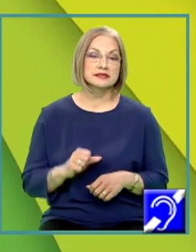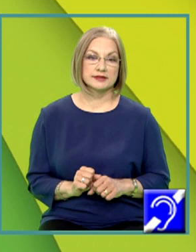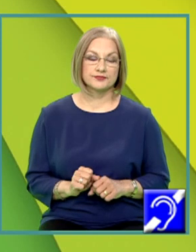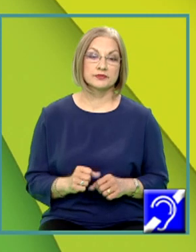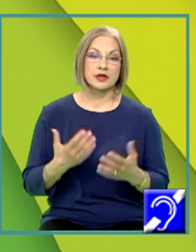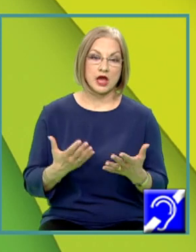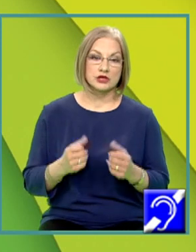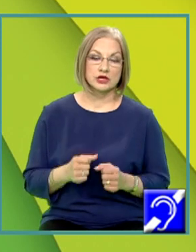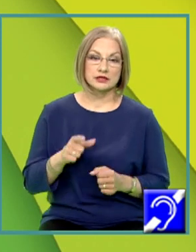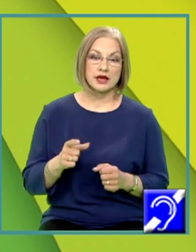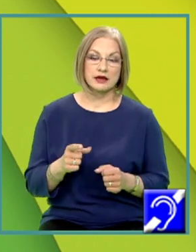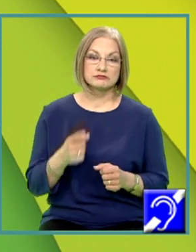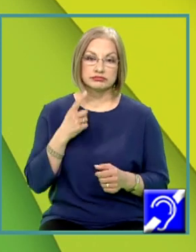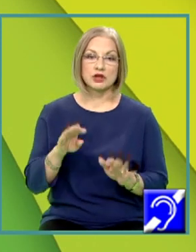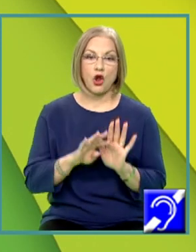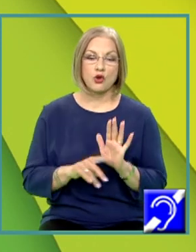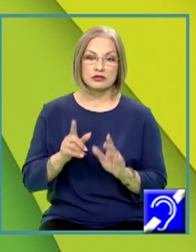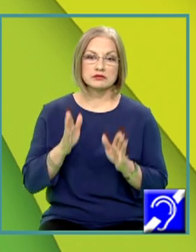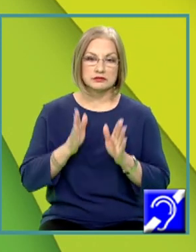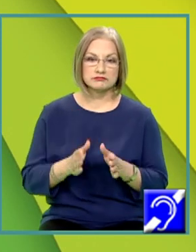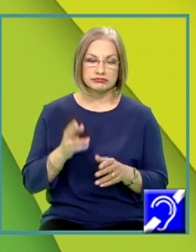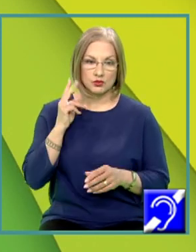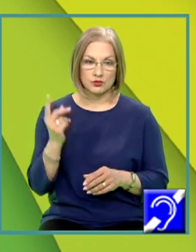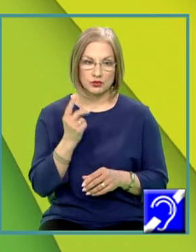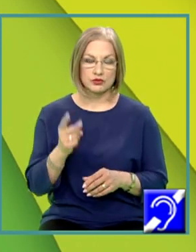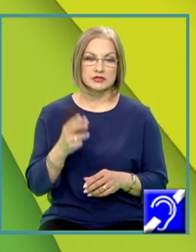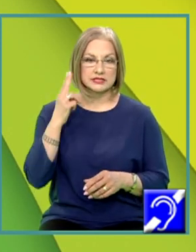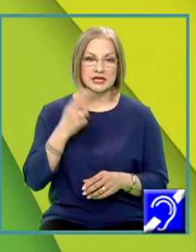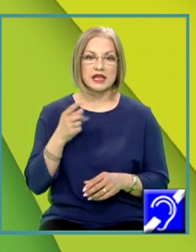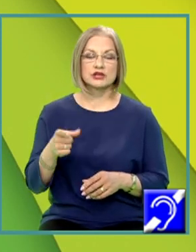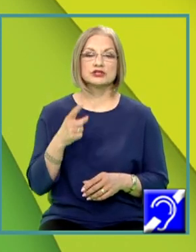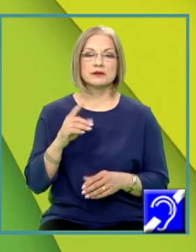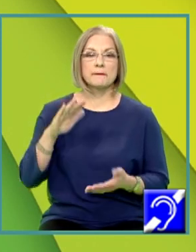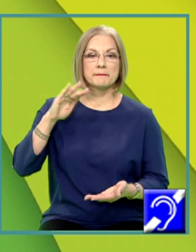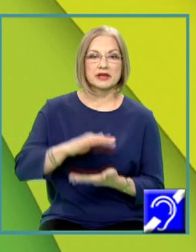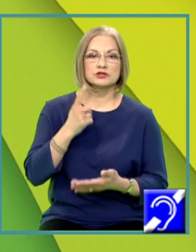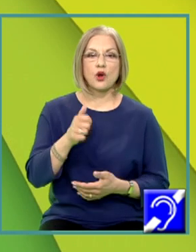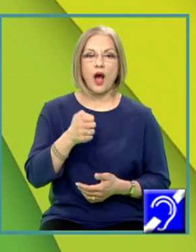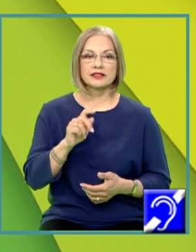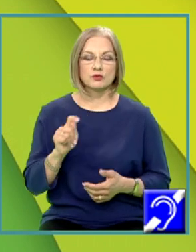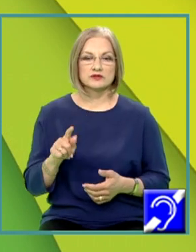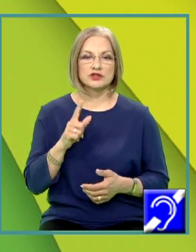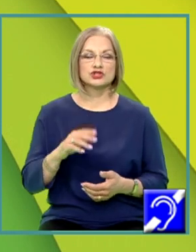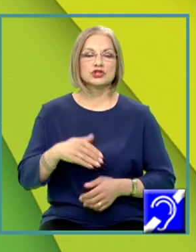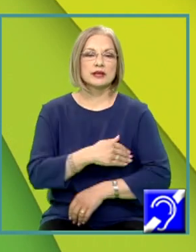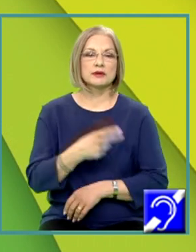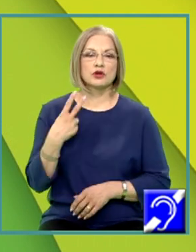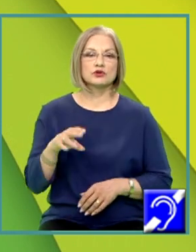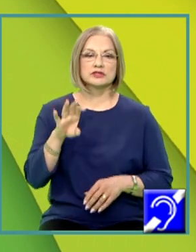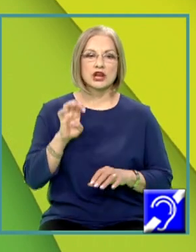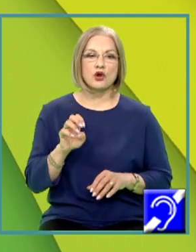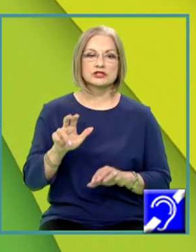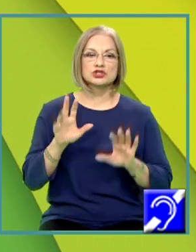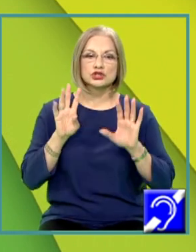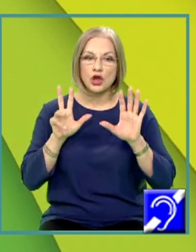Așadar, prin condiții standard, înțelegem presiunea de o atmosferă și temperatura de 298